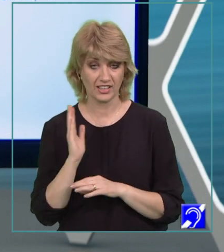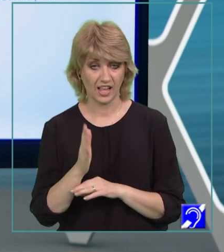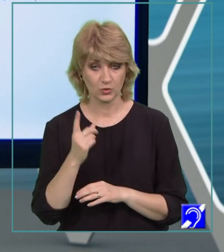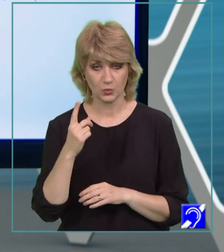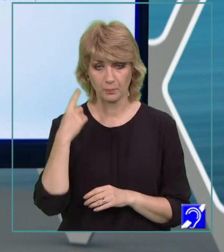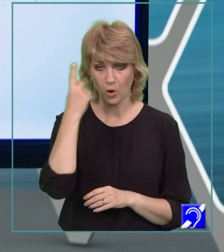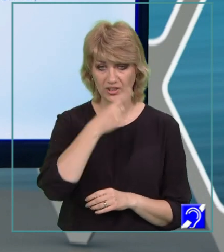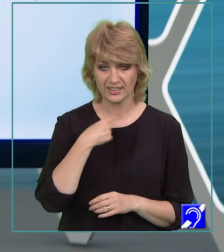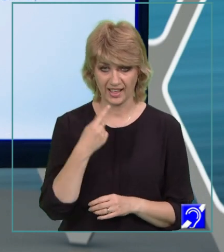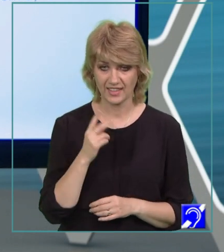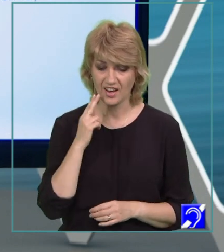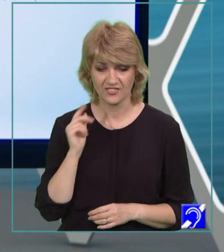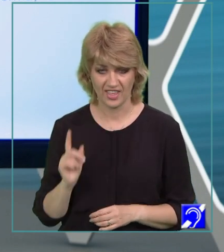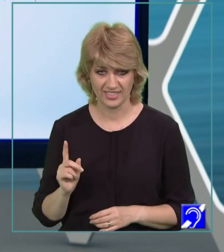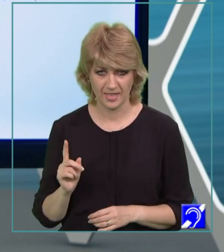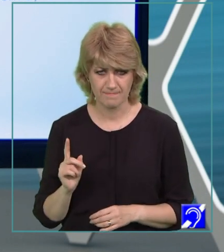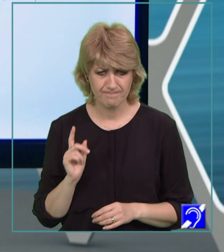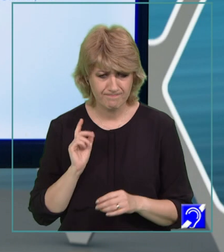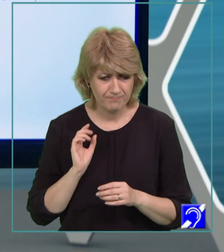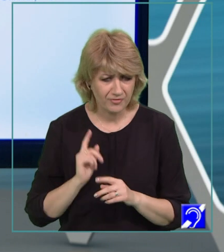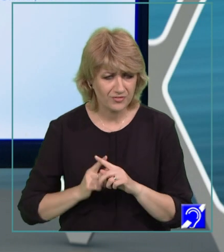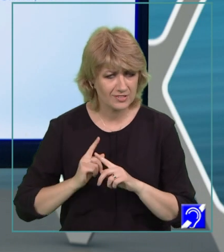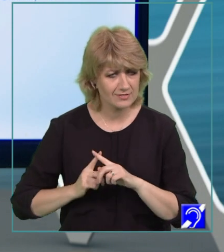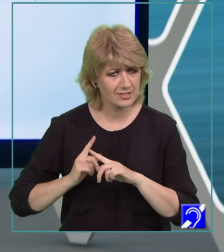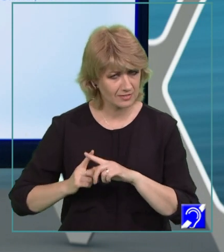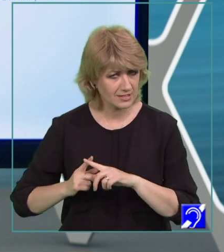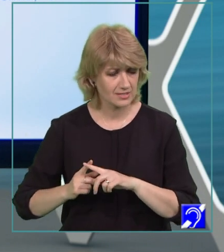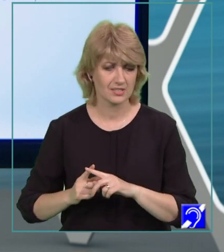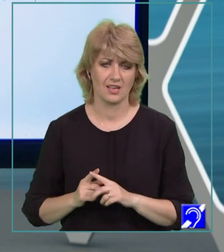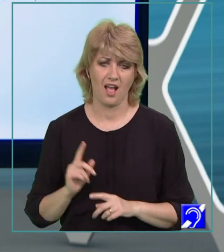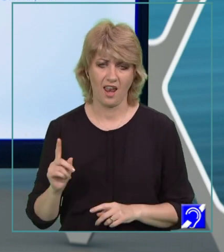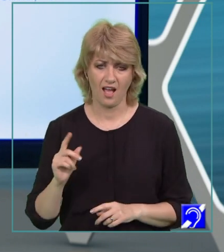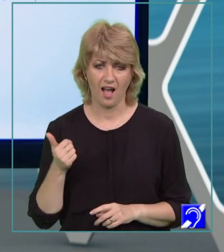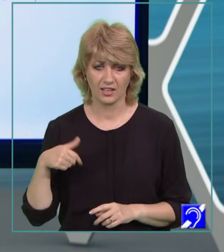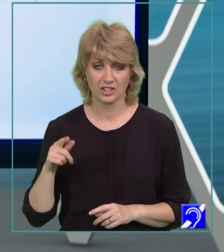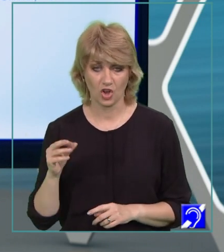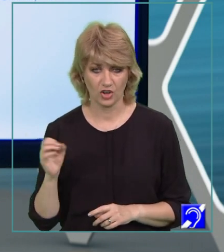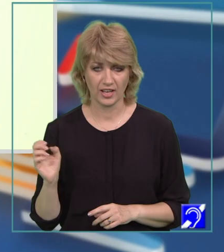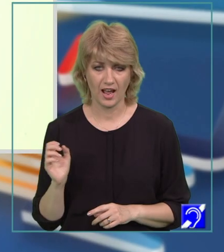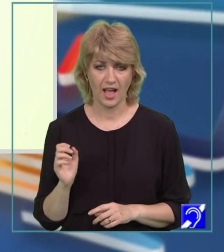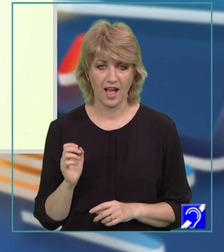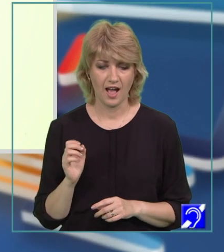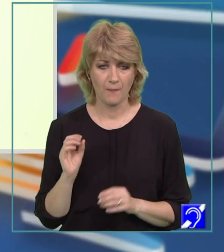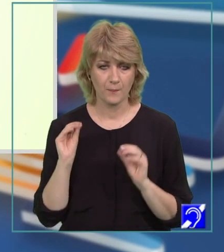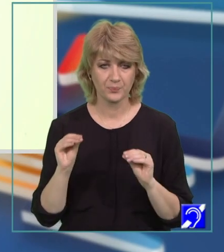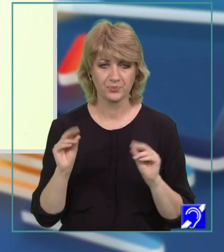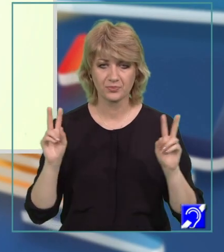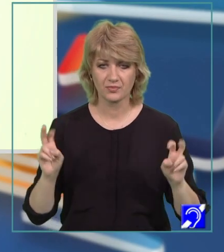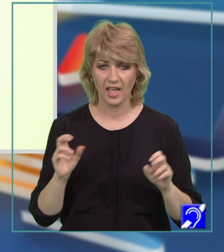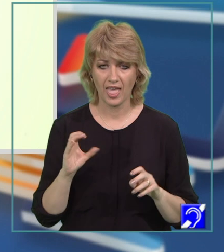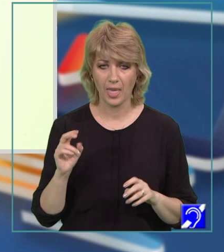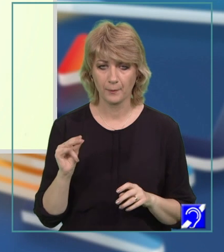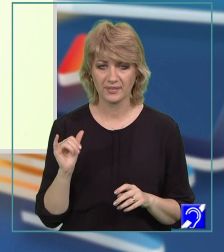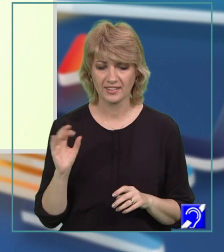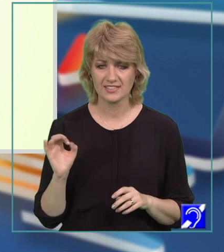fizic al fetei, minuțios, al Antoniei, apelând la epitete ca să-i surprindă